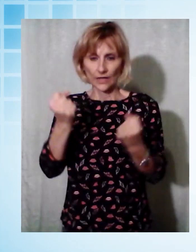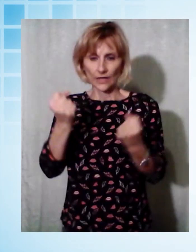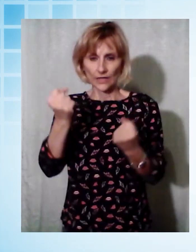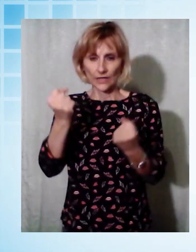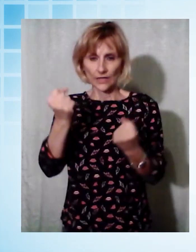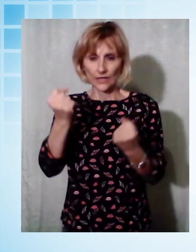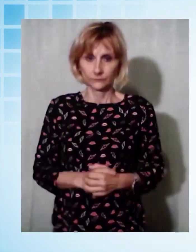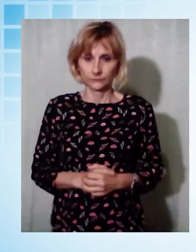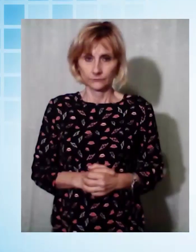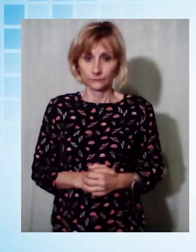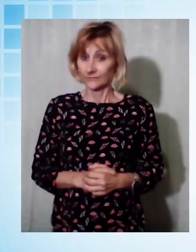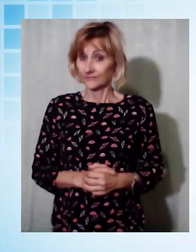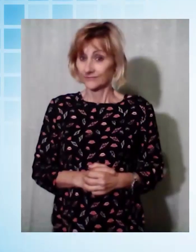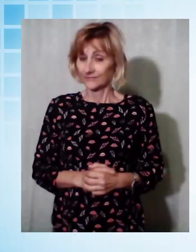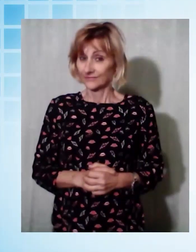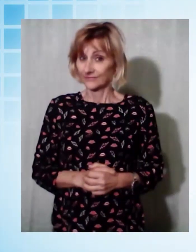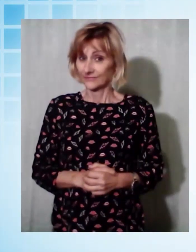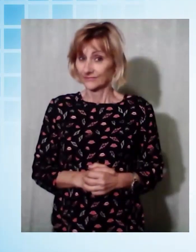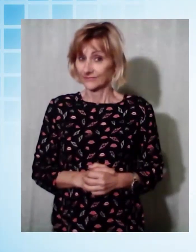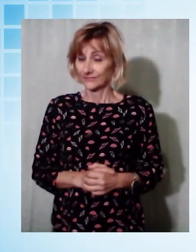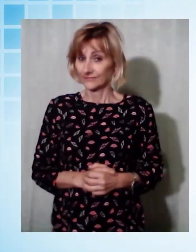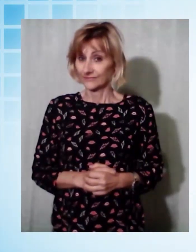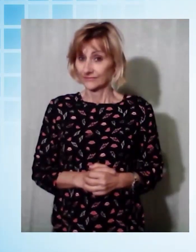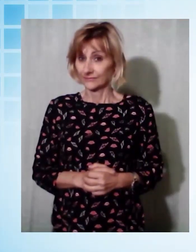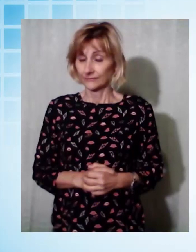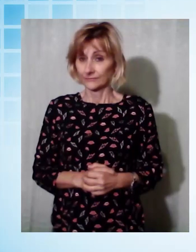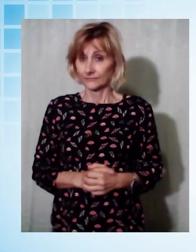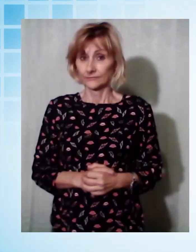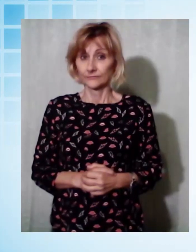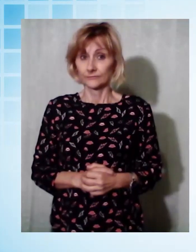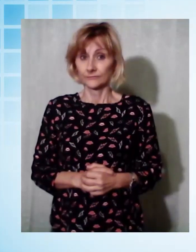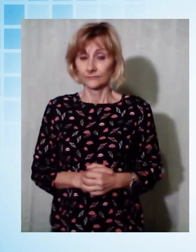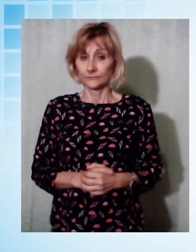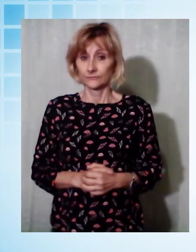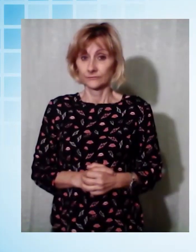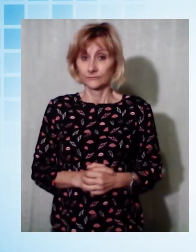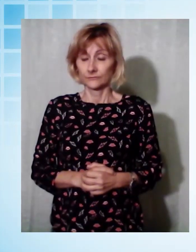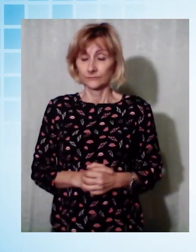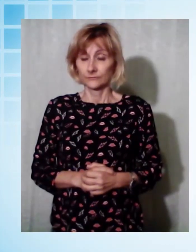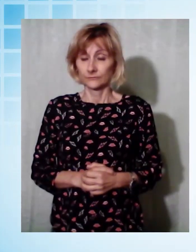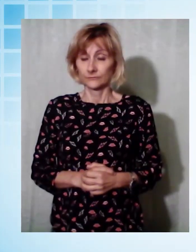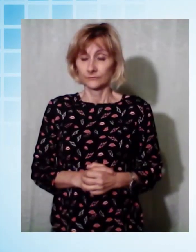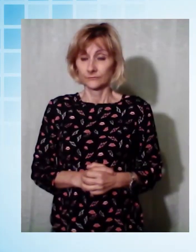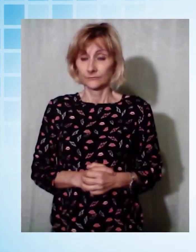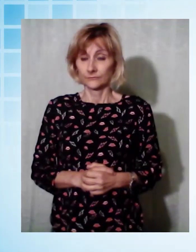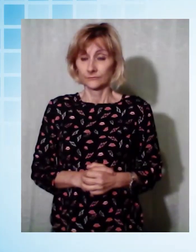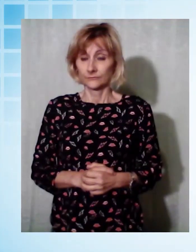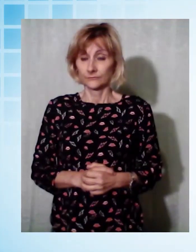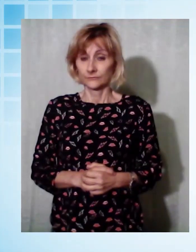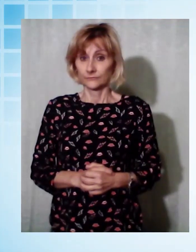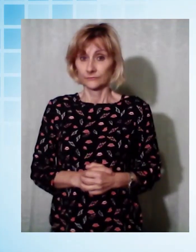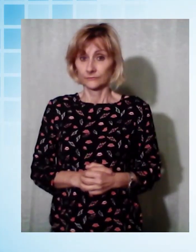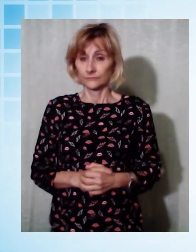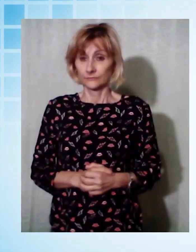Supermercati chiusi a Pasqua e Pasquetta, firmata all'ordinanza regionale che impone la chiusura di tutti gli esercizi commerciali